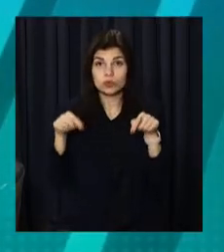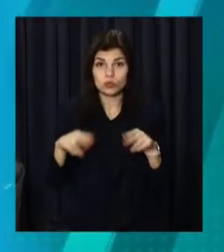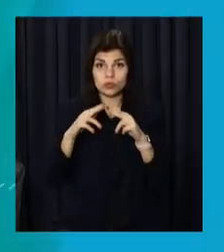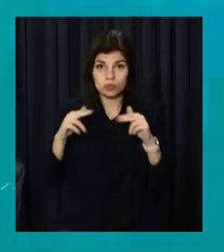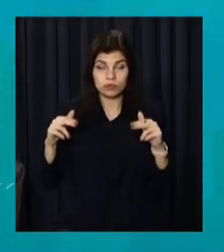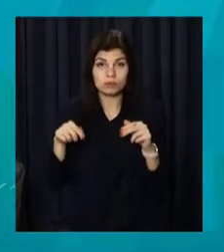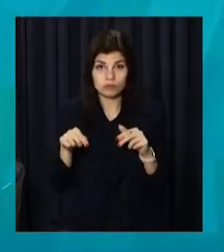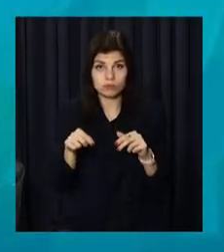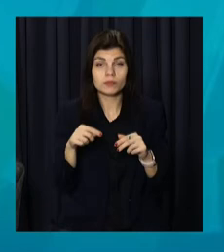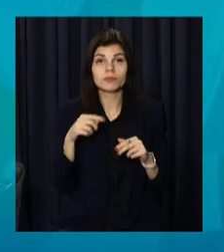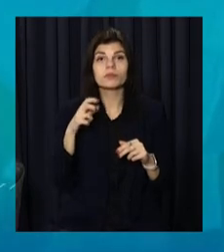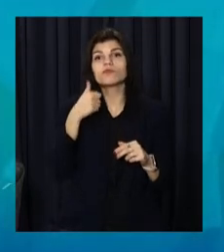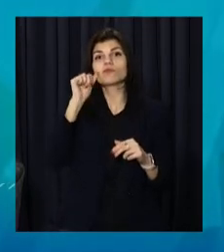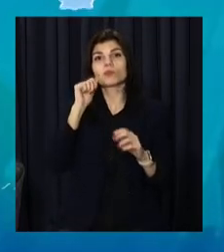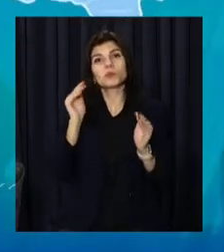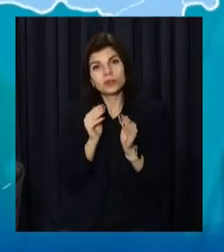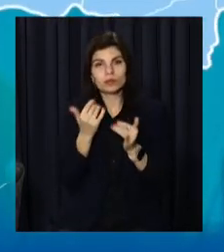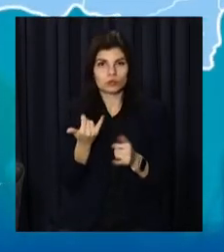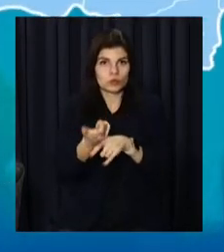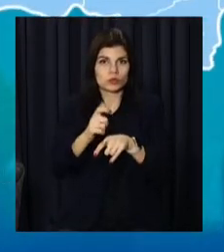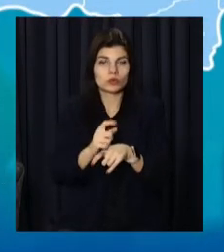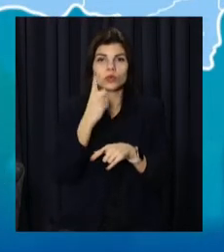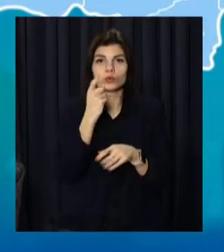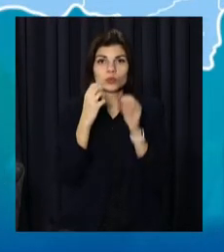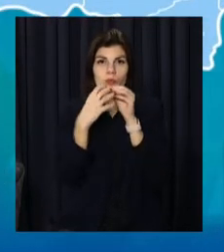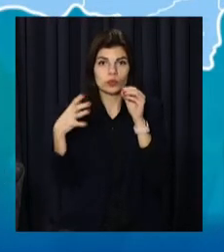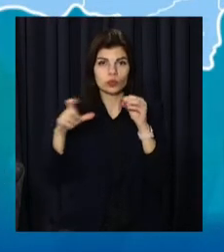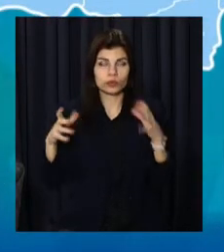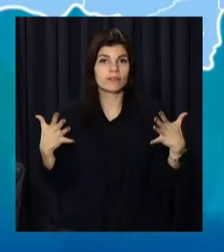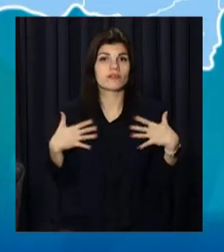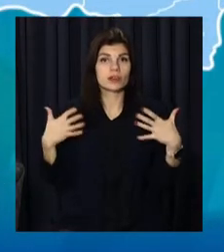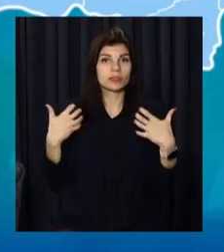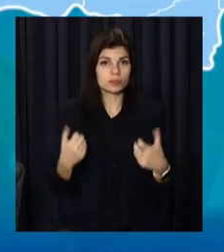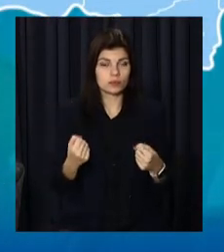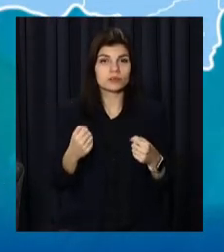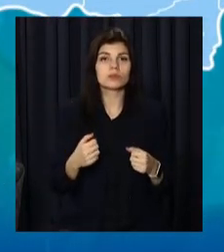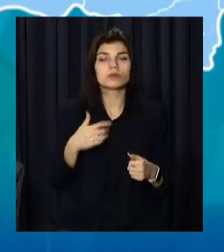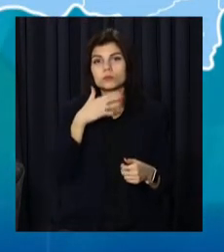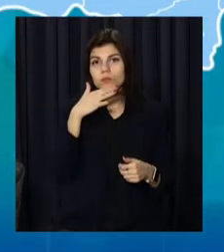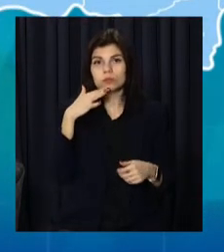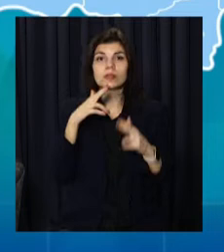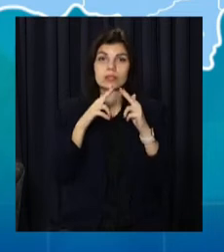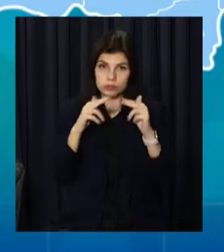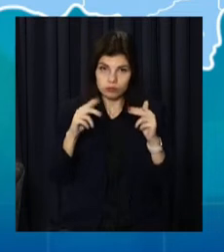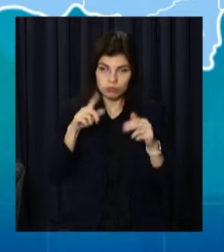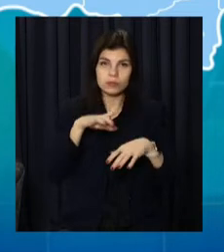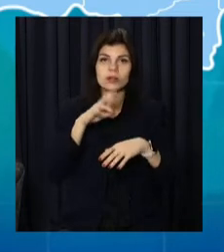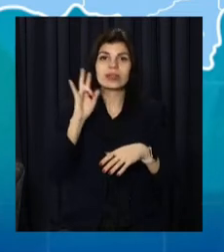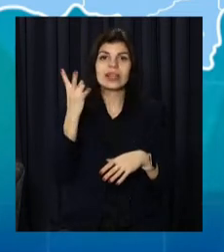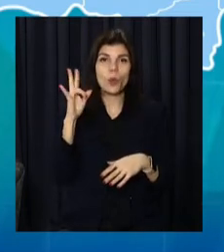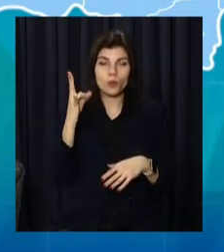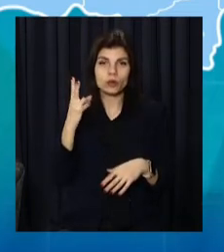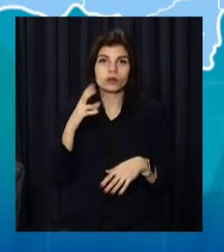вдвічі більше, ніж за попередню добу. 115 мешканців подолали хворобу в антилідерах Дніпро, Нікополь,